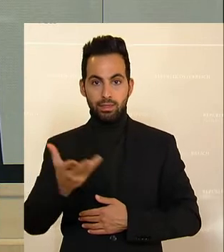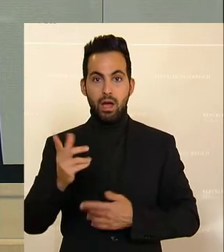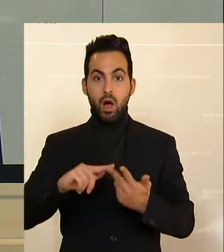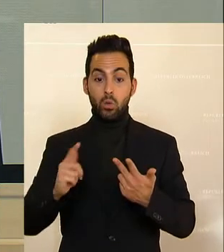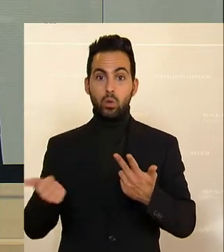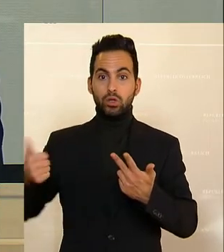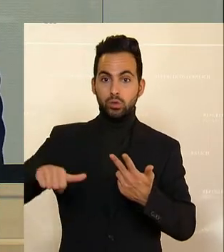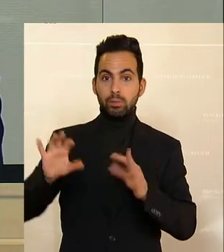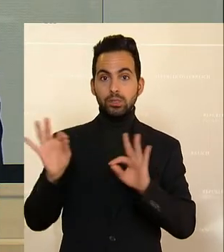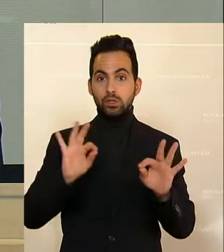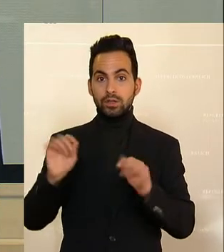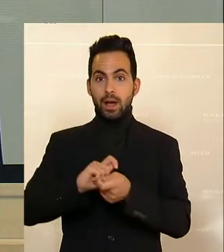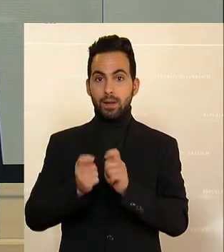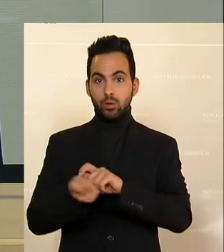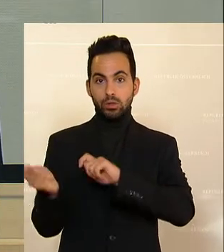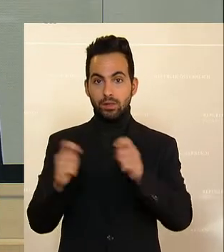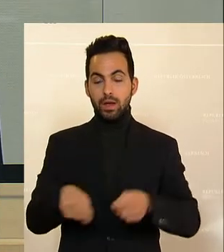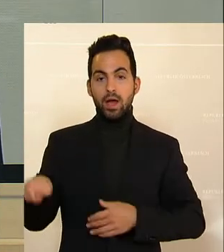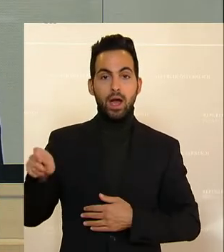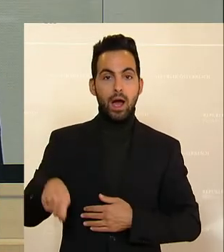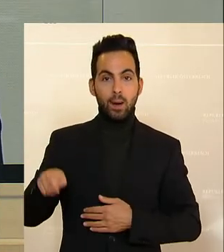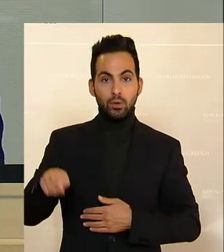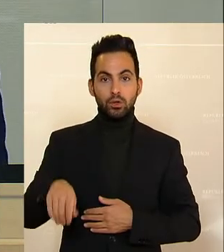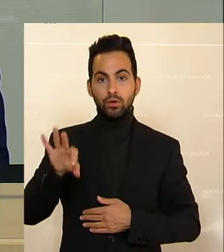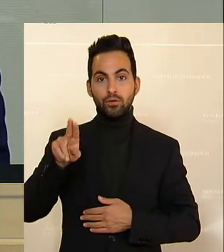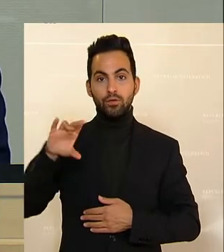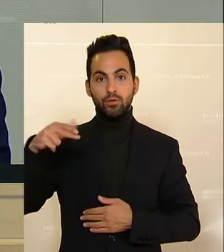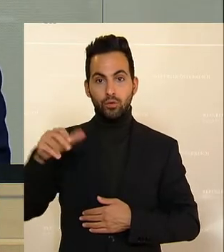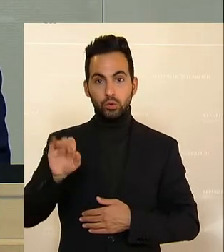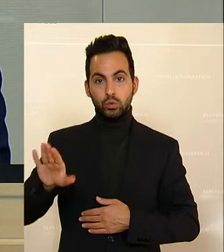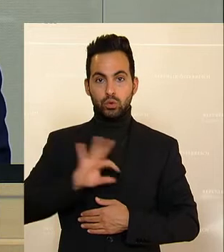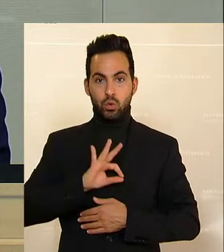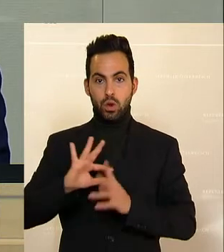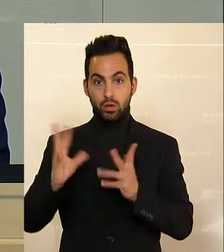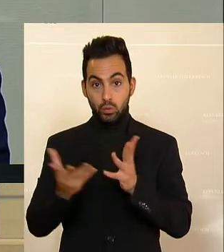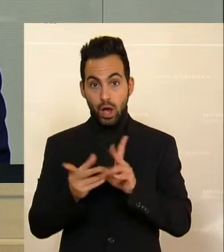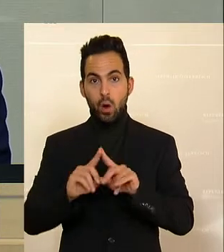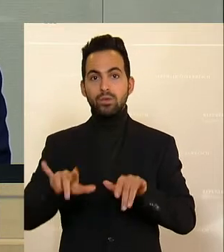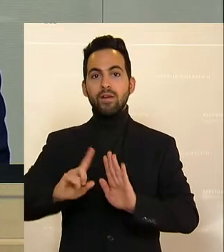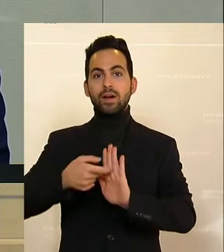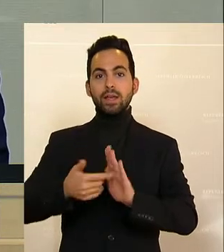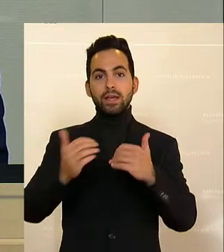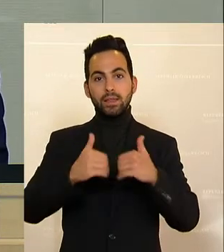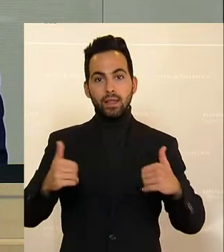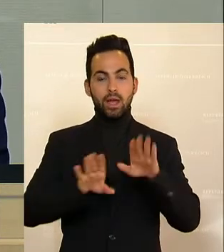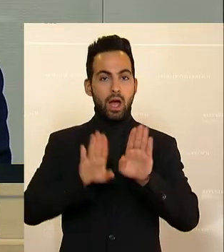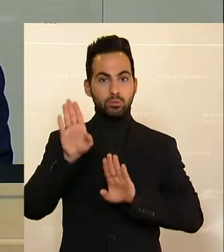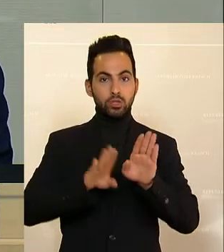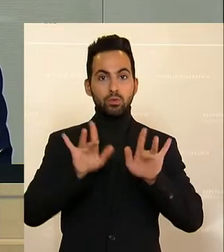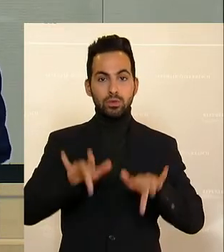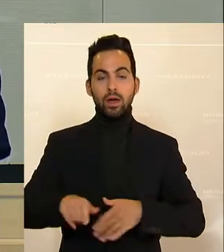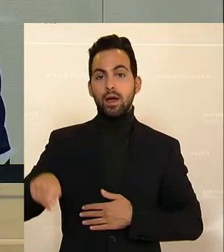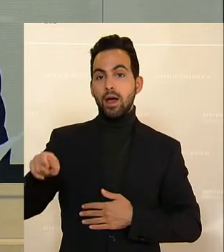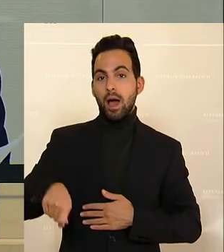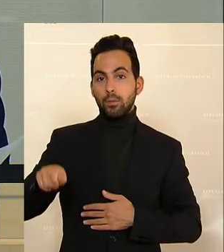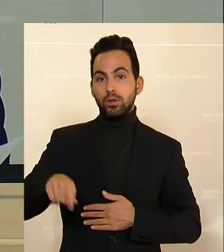sowie ein Verlangen auf getrennte Abstimmung der